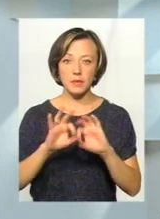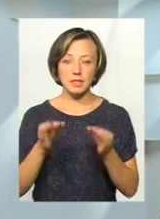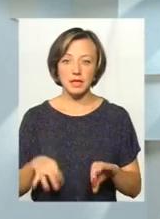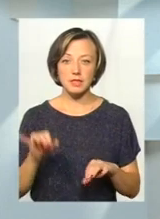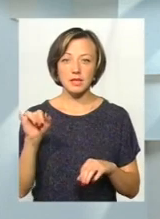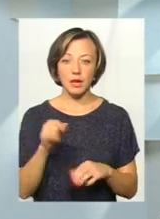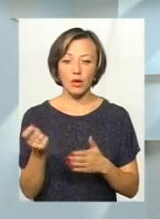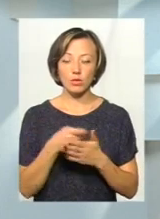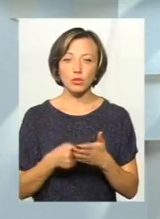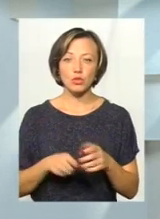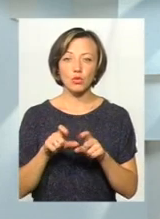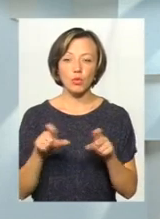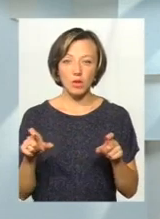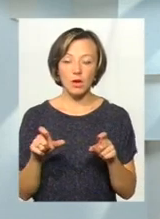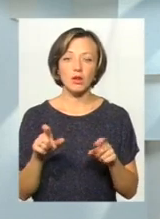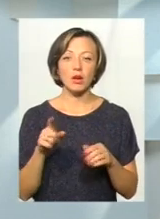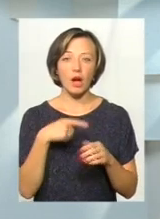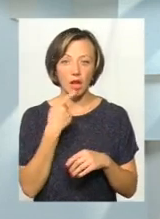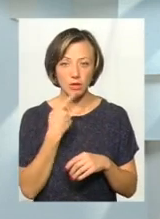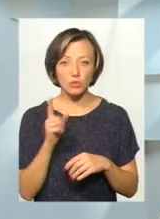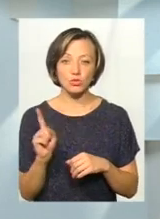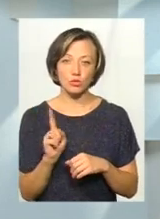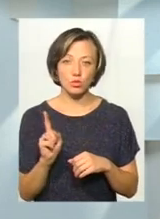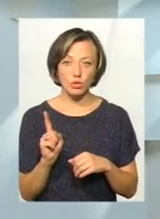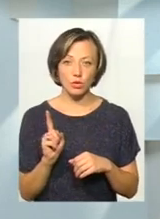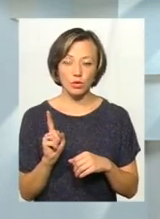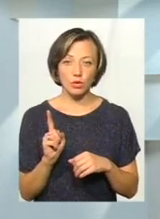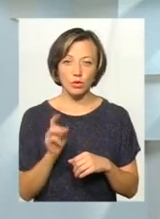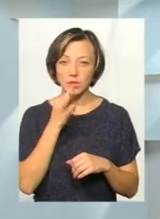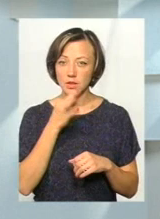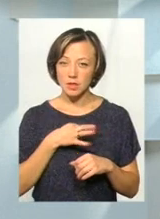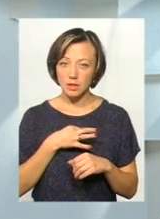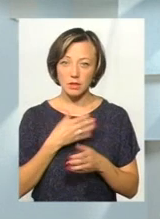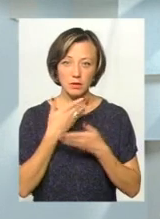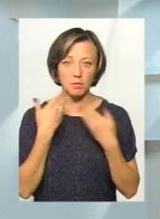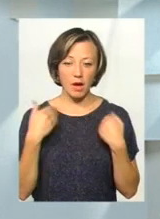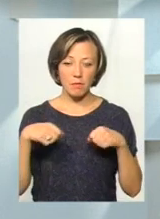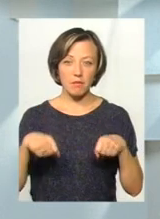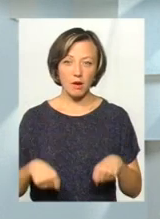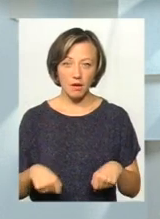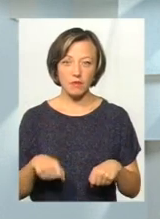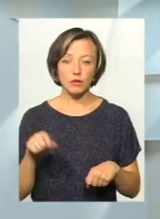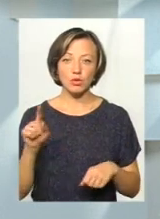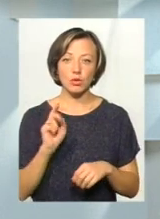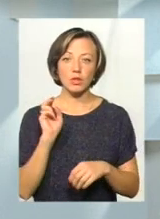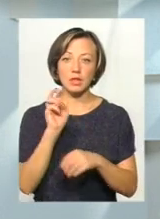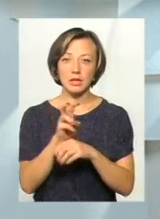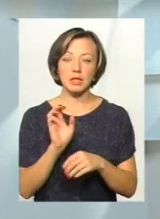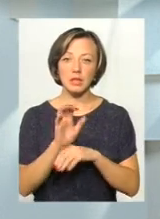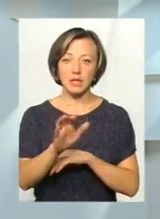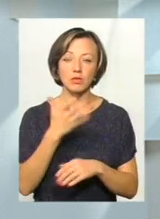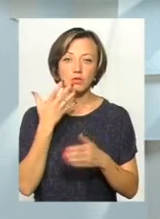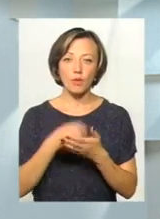художньої школи, анотуючи вчити, що він не має таких повноважень, що йти до свого